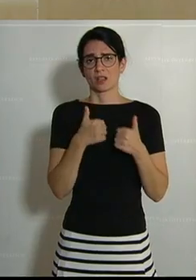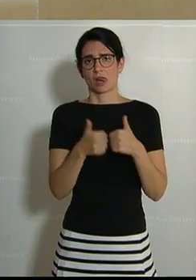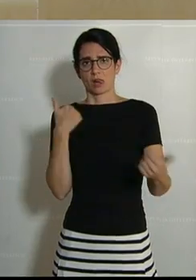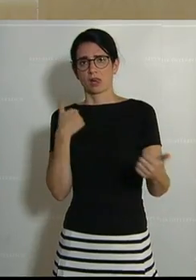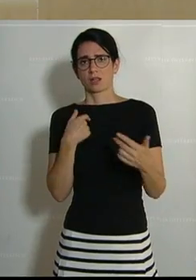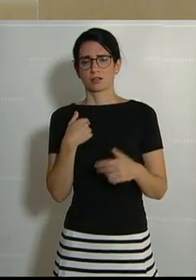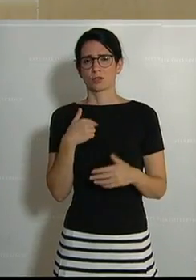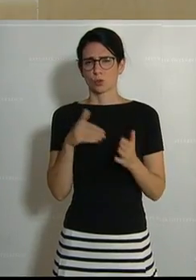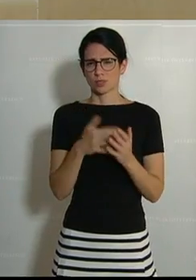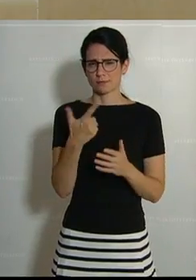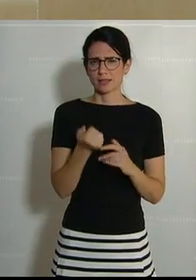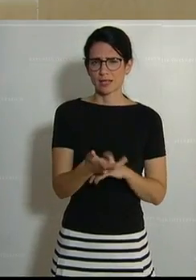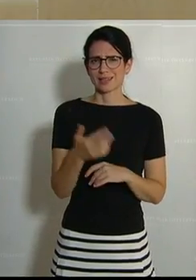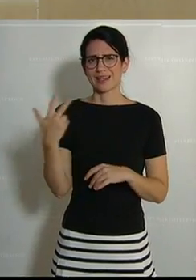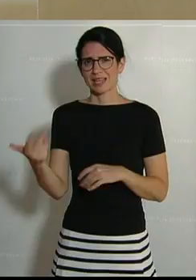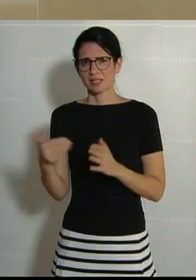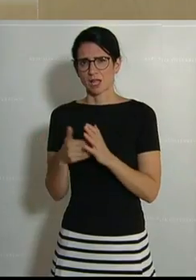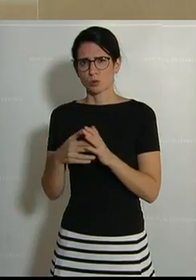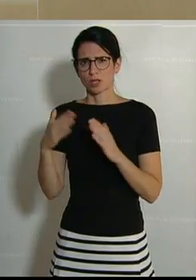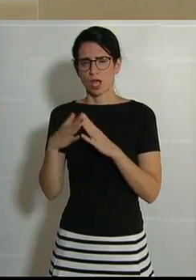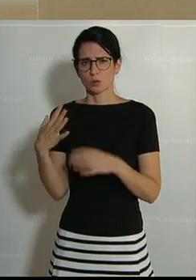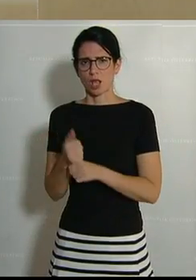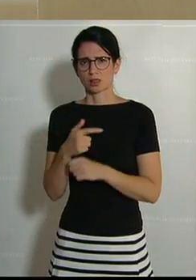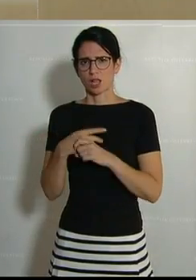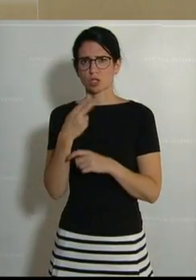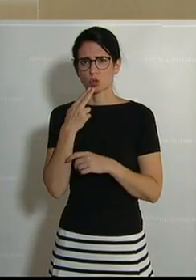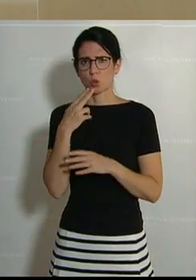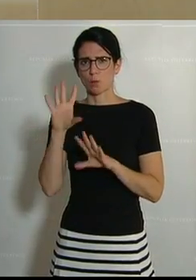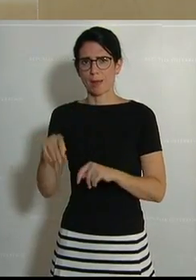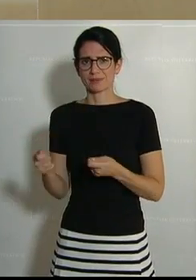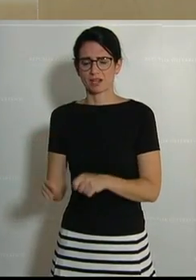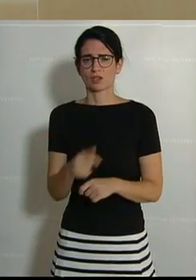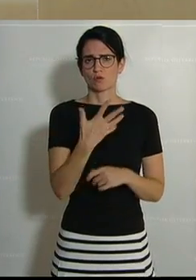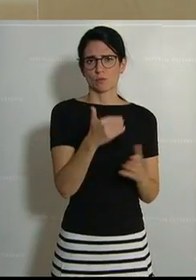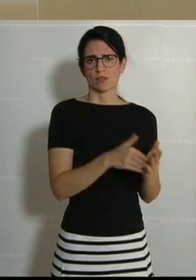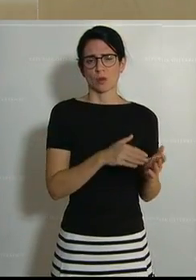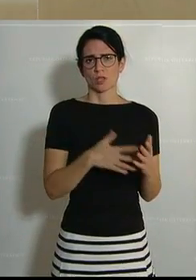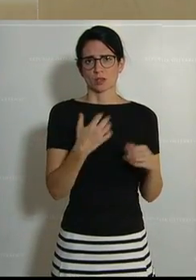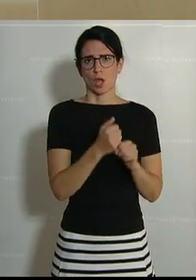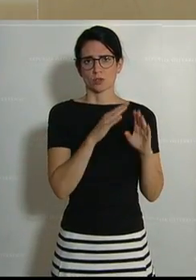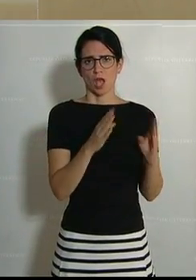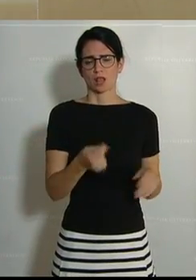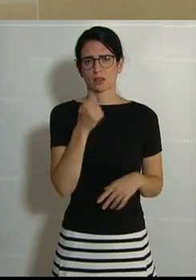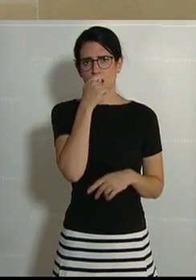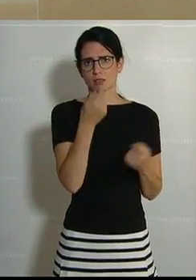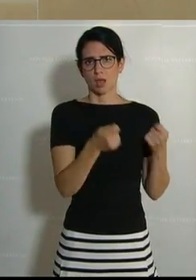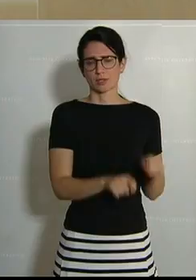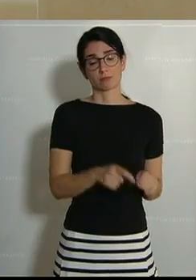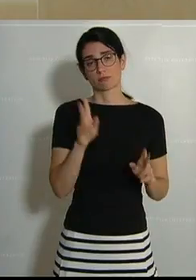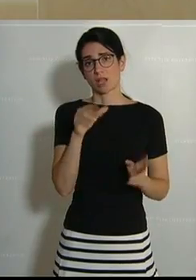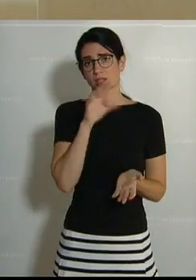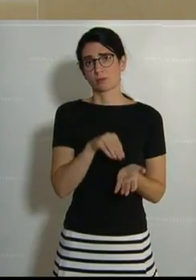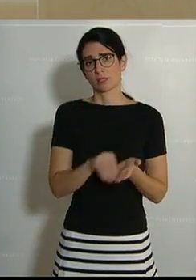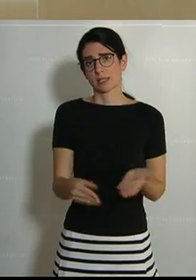Alleine noch zwei Zahlen. 30.000 Haushalten wurde der Strom abgedreht und 5.000 Haushalten das Gas, weil sie nicht mehr